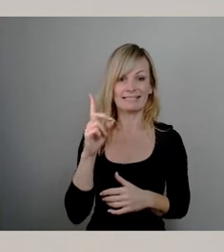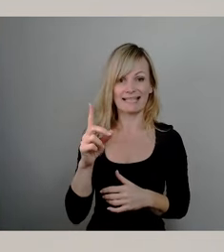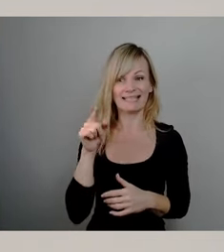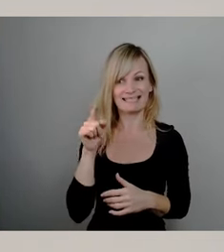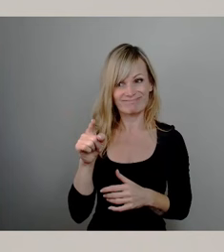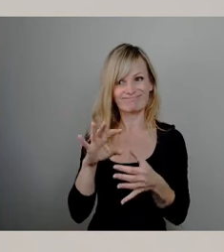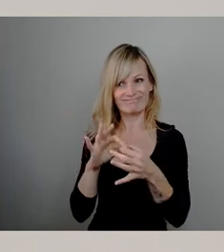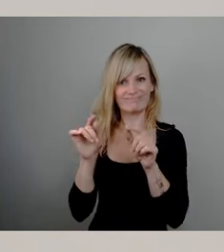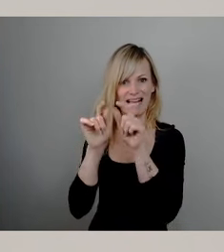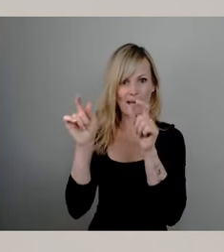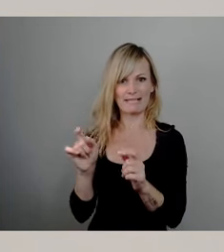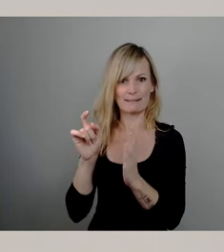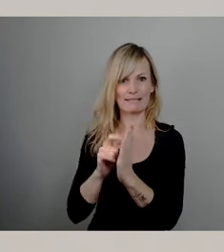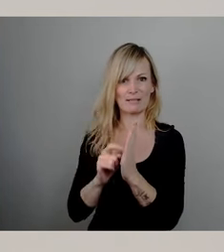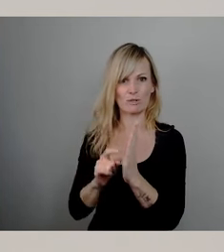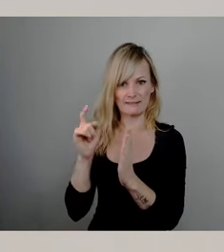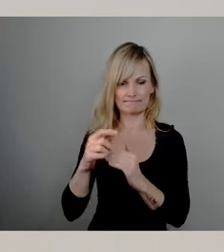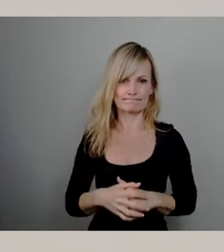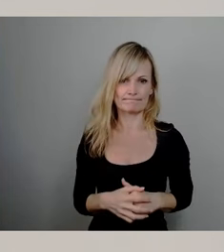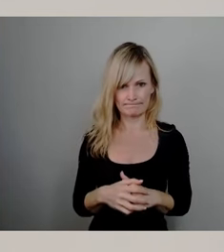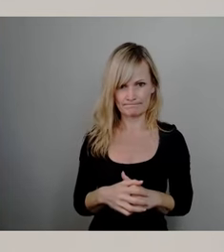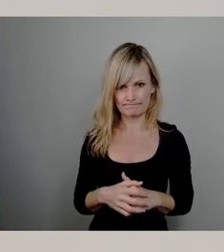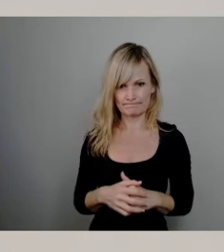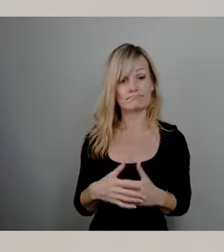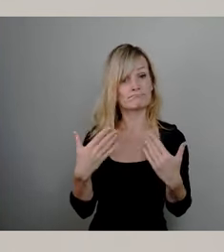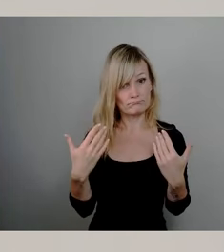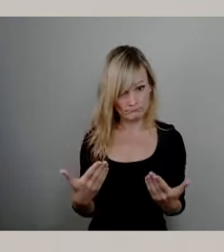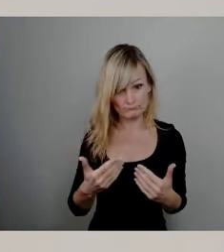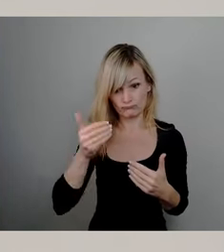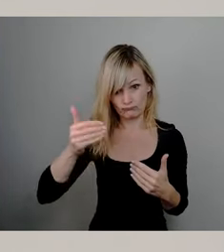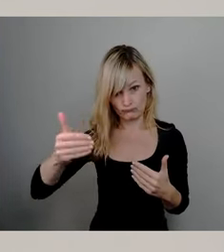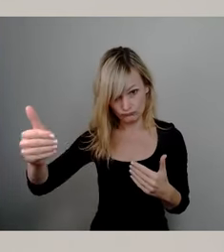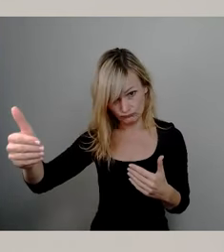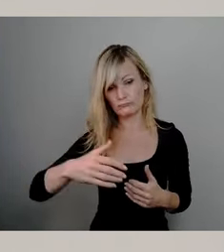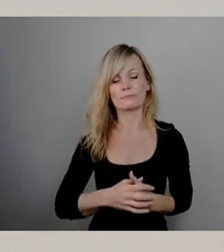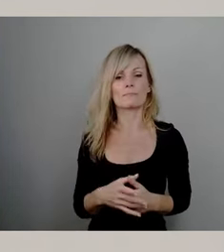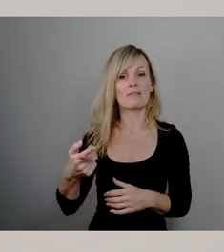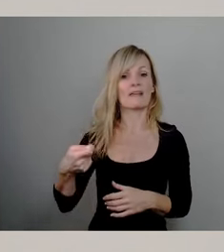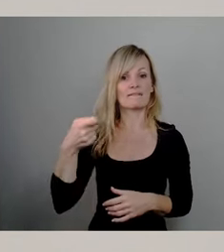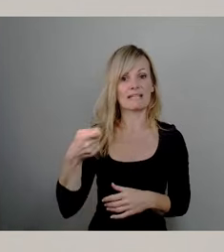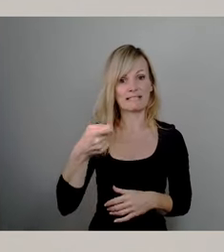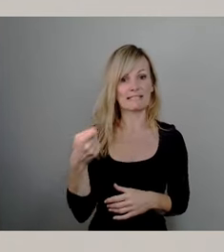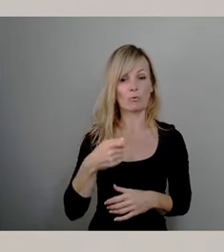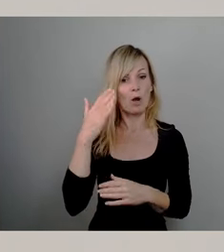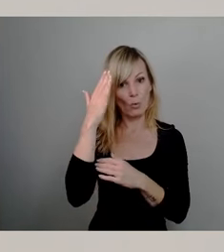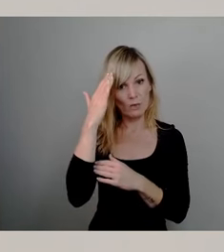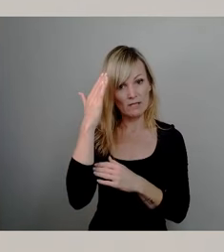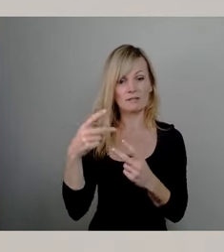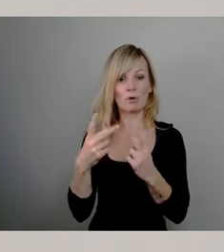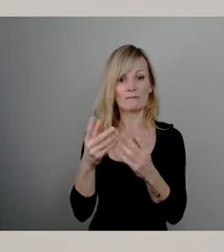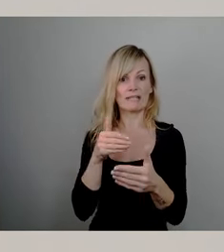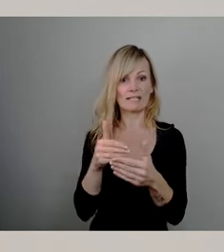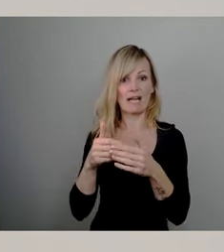Grundtakts kann nur ausgeschlossen werden, wenn die Finanzierung dieses von den Kunden des öffentlichen Nahverkehrs sehr